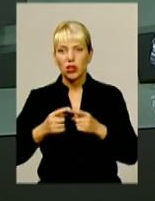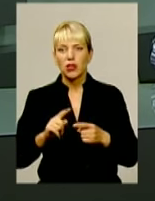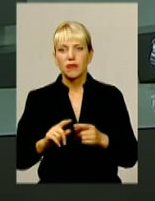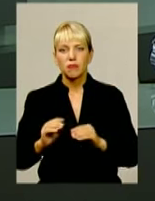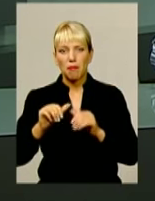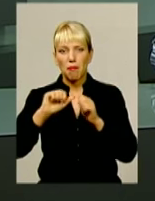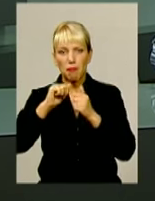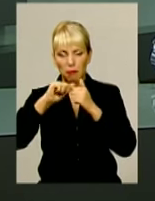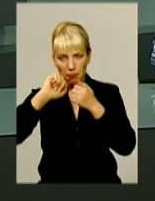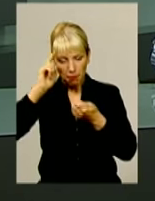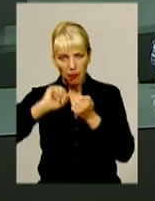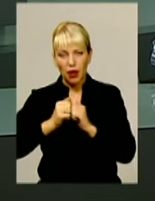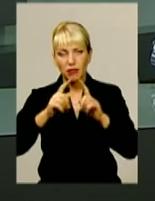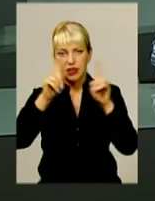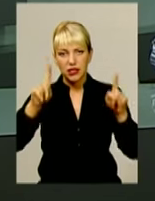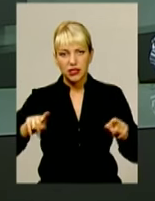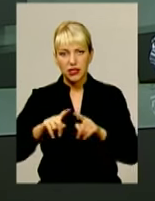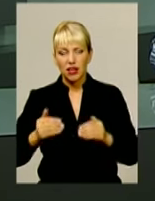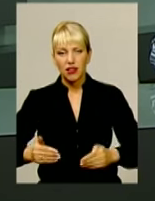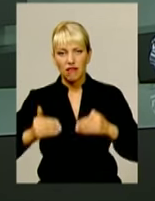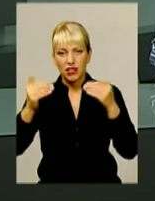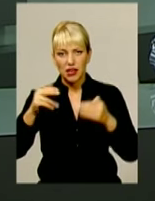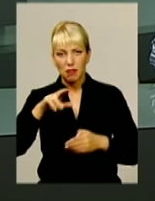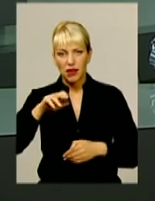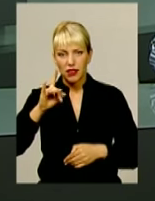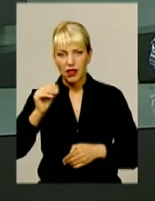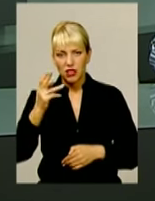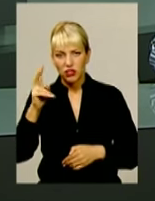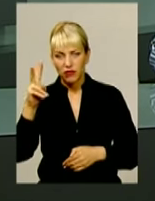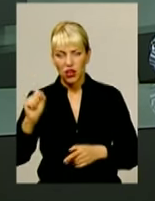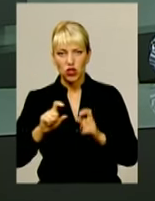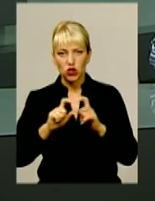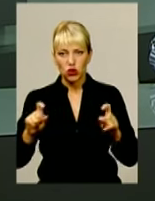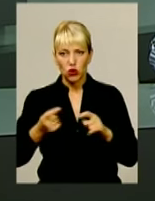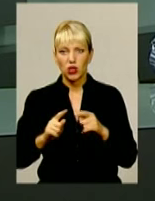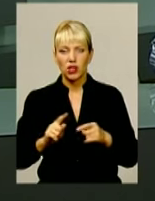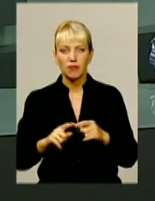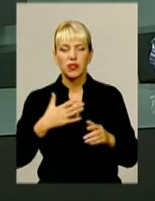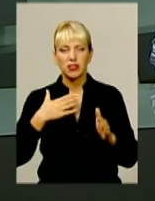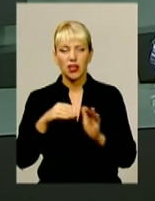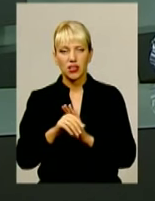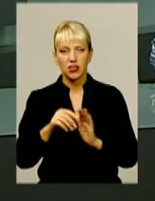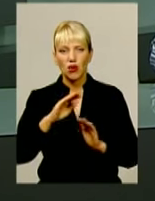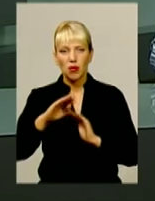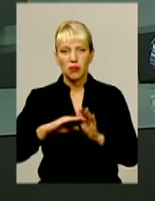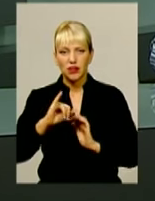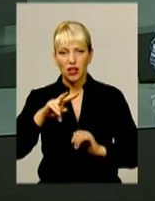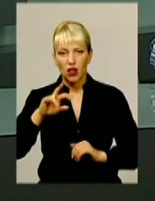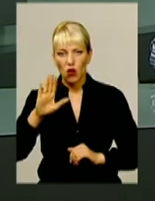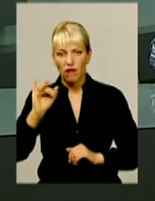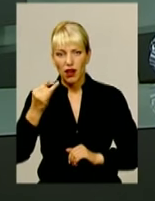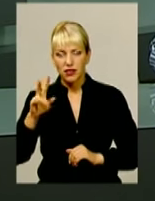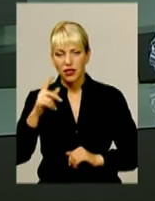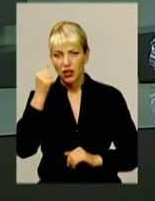знак відкритий на фасаді Петрашівської школи. Михайло Лємішов загинув під Іловайськом рік тому. Попри те, що проживав у